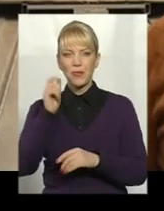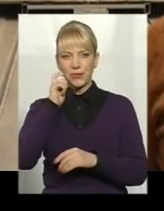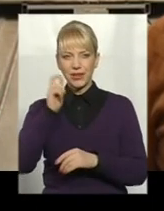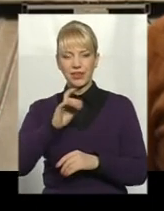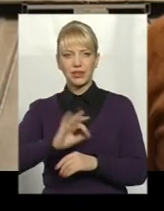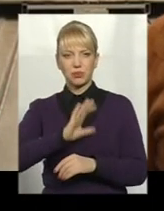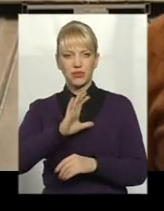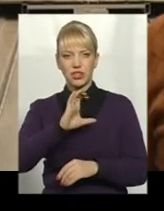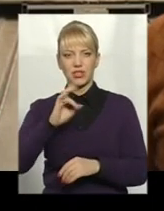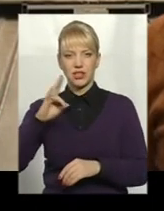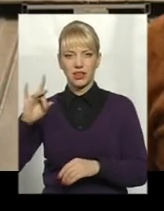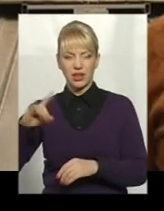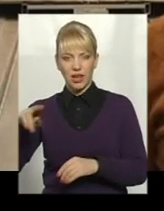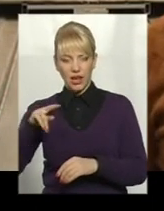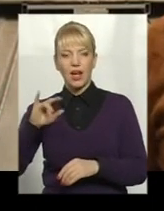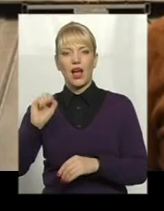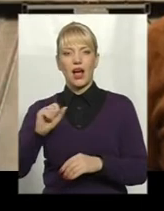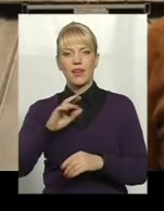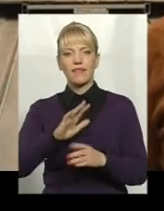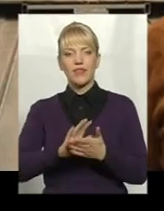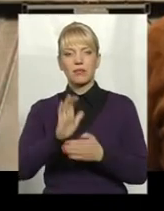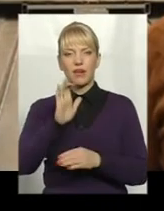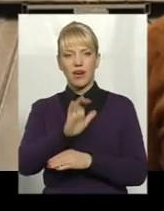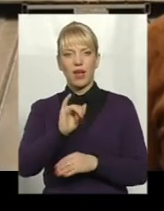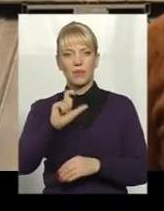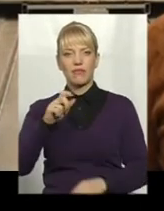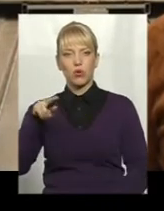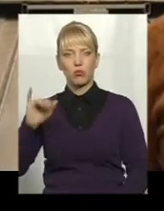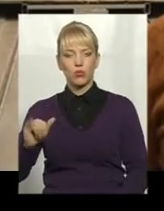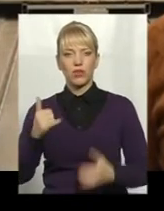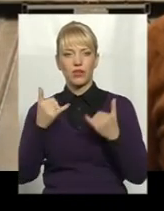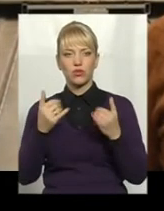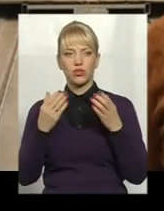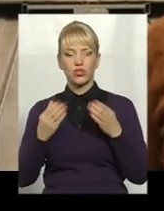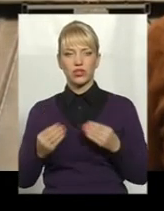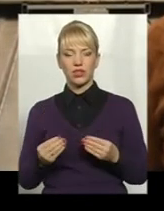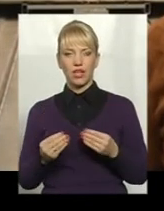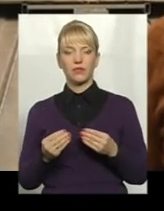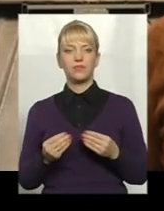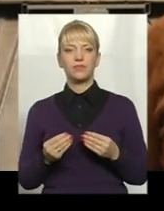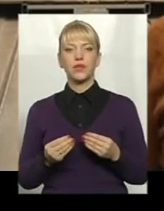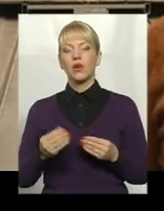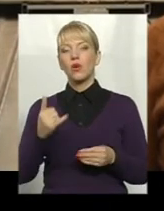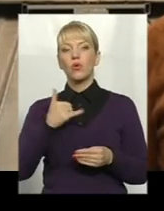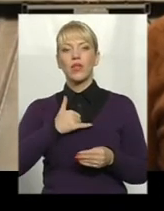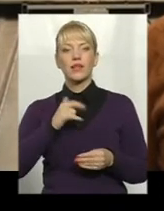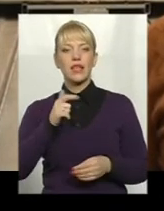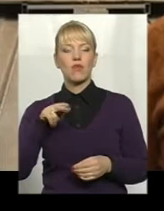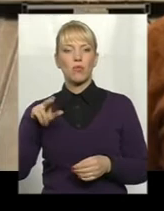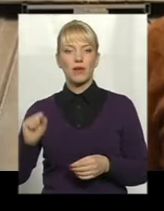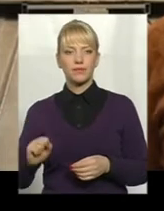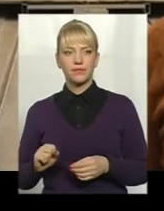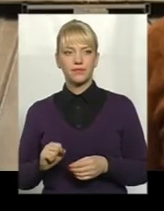країною СНД, але і відправляємо в Європу. На сьогоднішній день в нас Європа